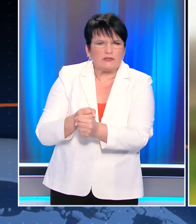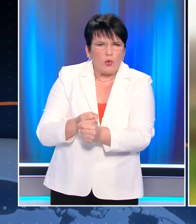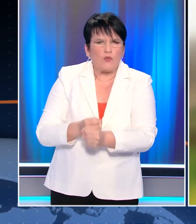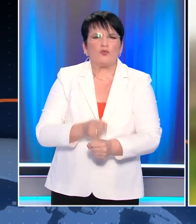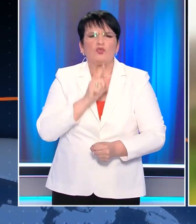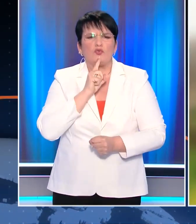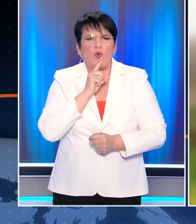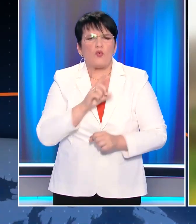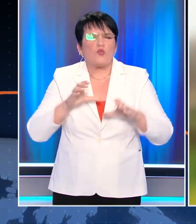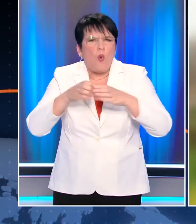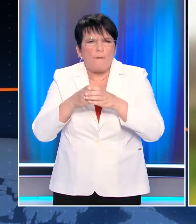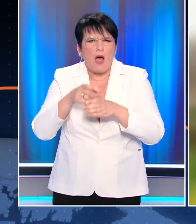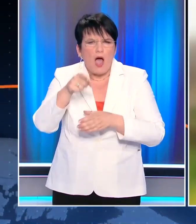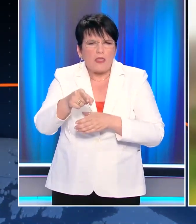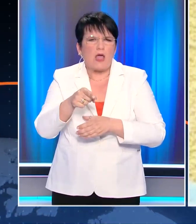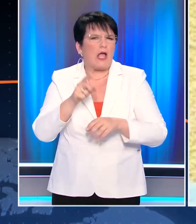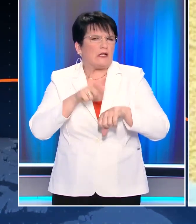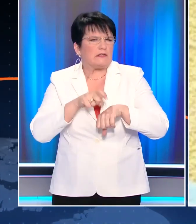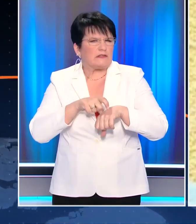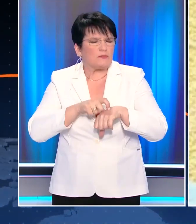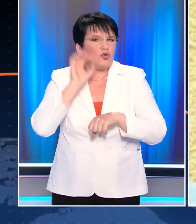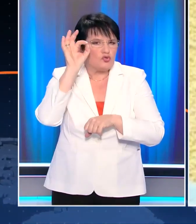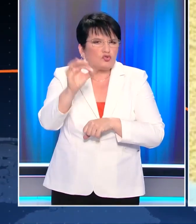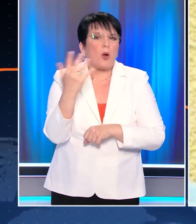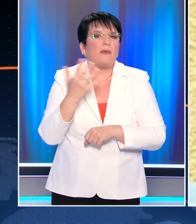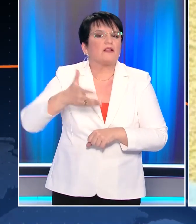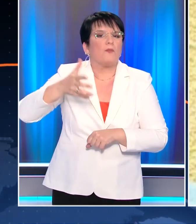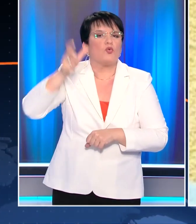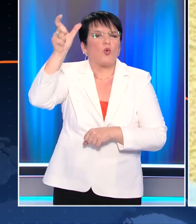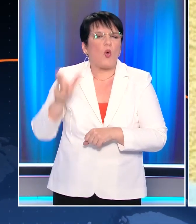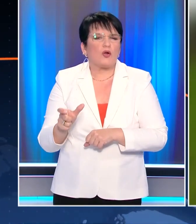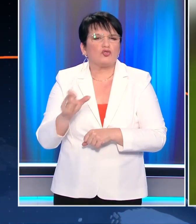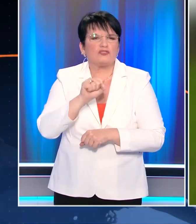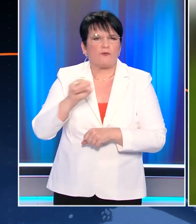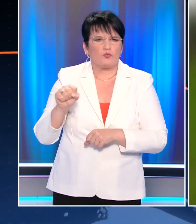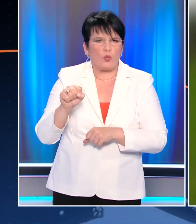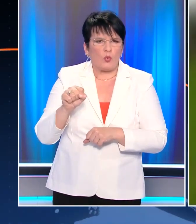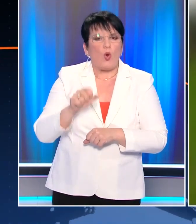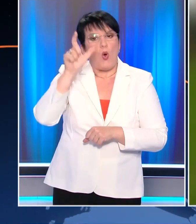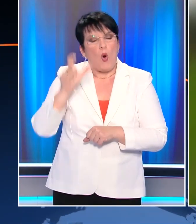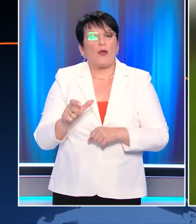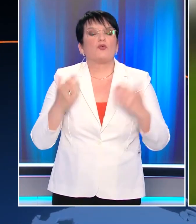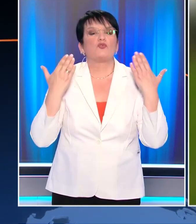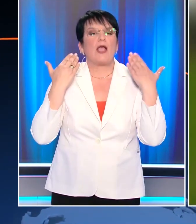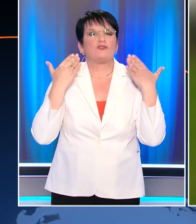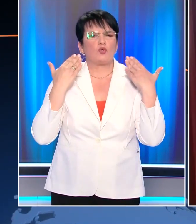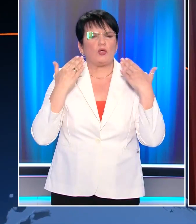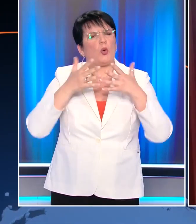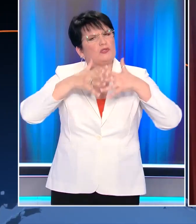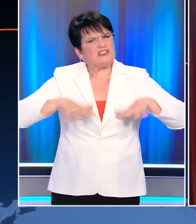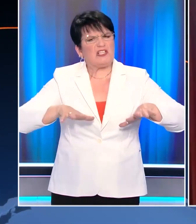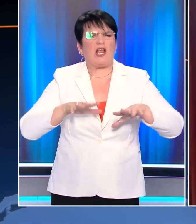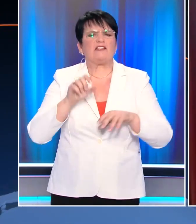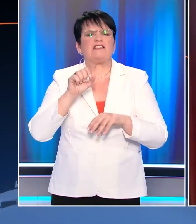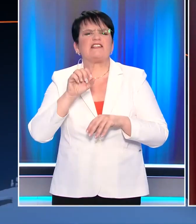Στον στήριξης φαίνεται ότι πήραν μέρος στη φωνική επίθεση με στόχο των 55χρονων Γιάννης Καυτούρο ενώ βρισκόταν στο εξοχικό του μαζί με συγγενείς του